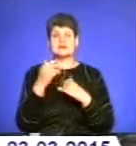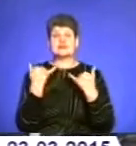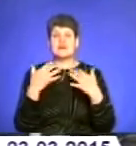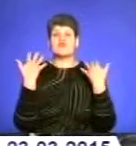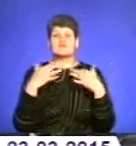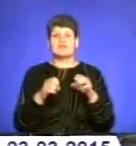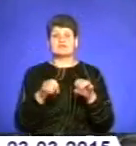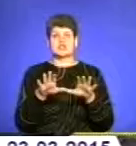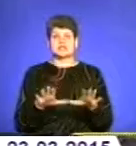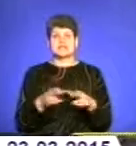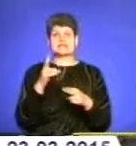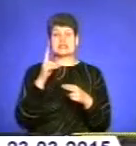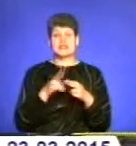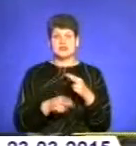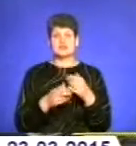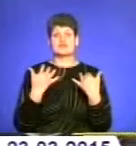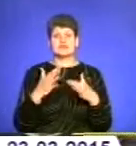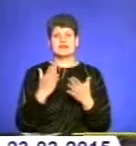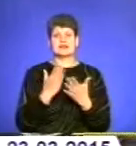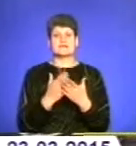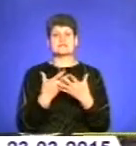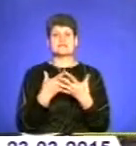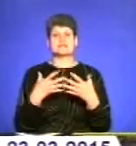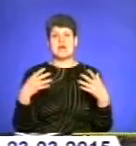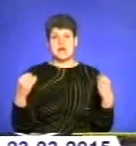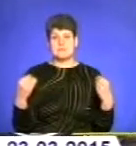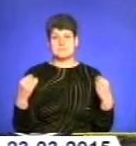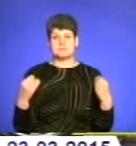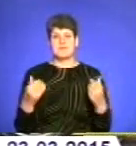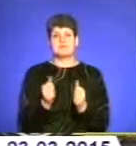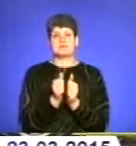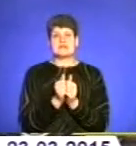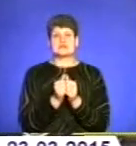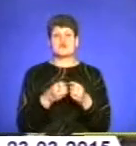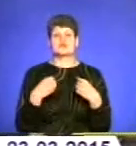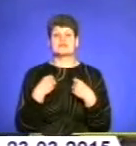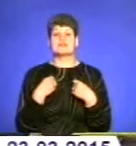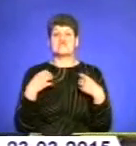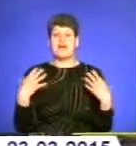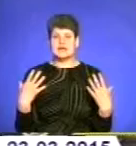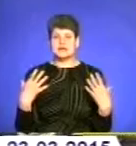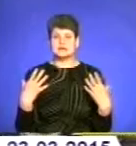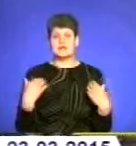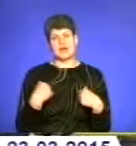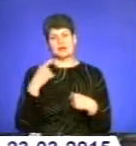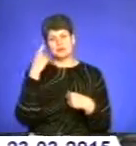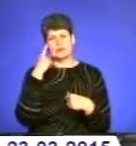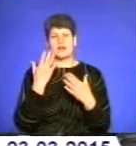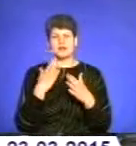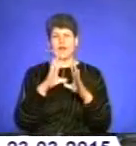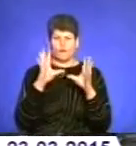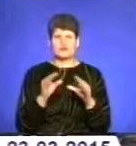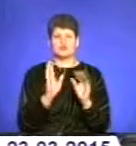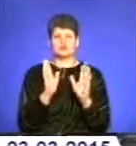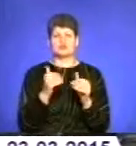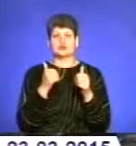закінчити, йде весна, по-перше, ми напередодні свят. І я думаю, що якщо все буде гаразд, тобто